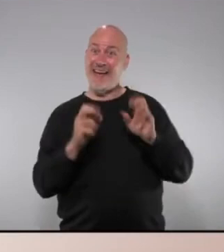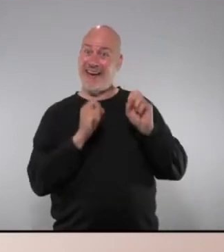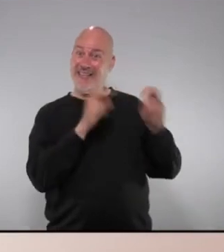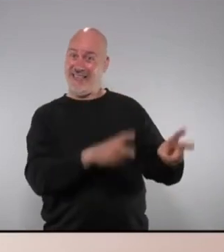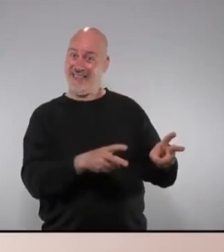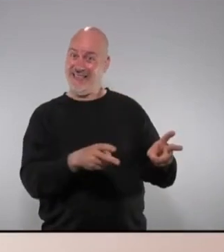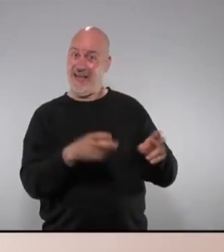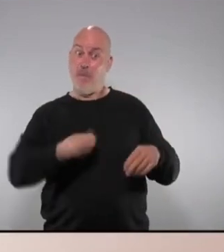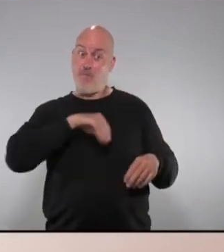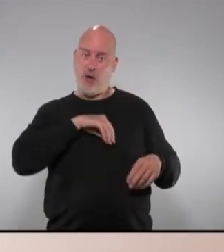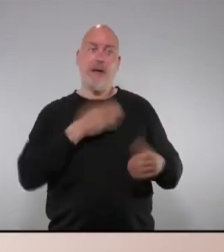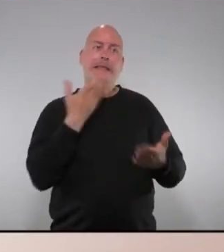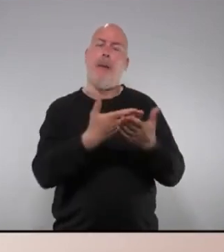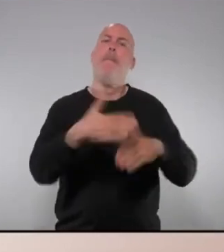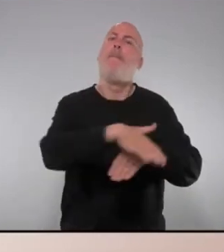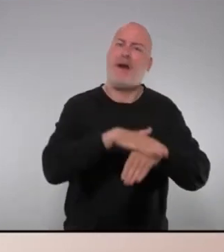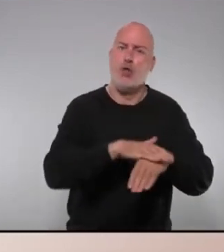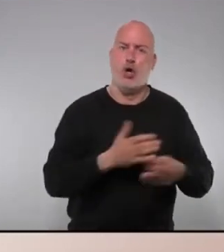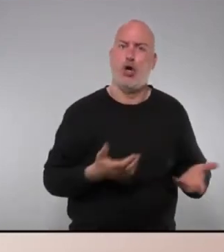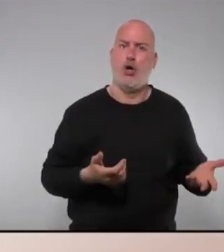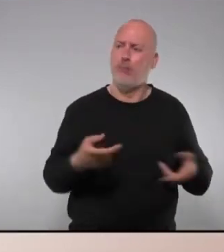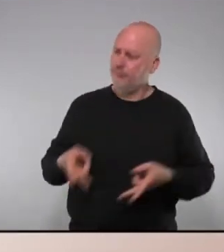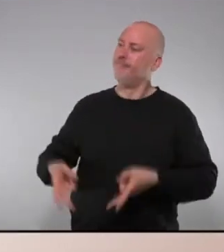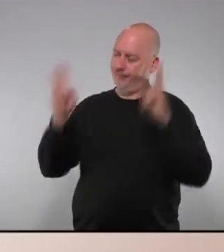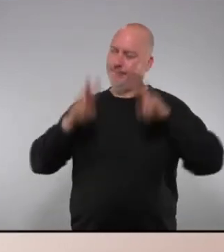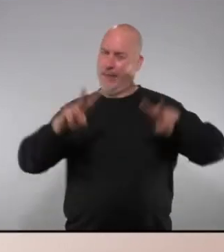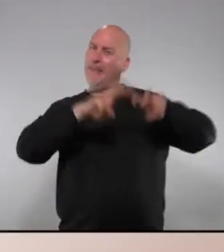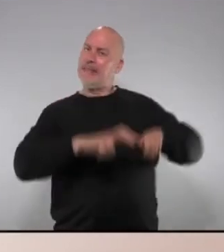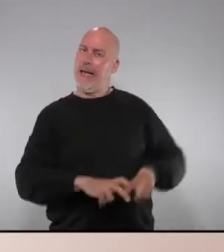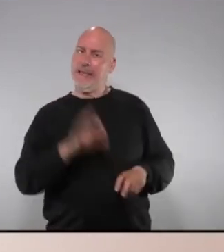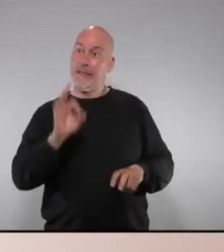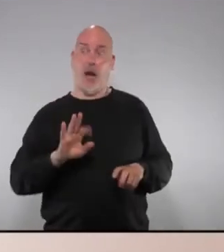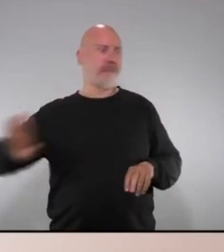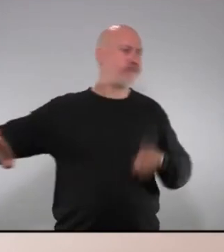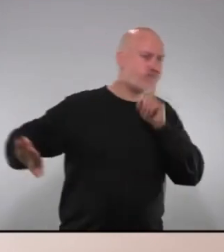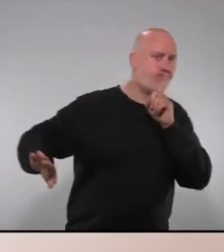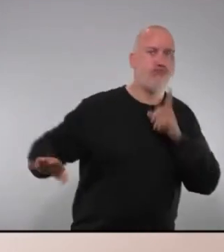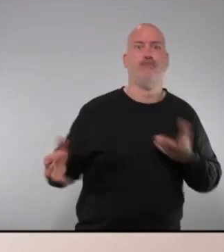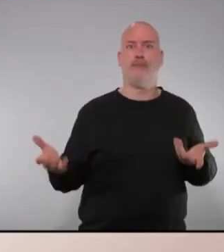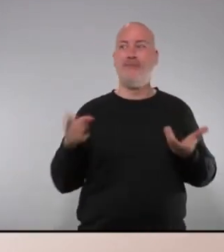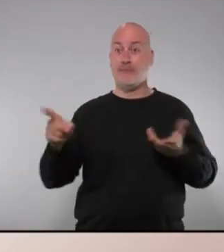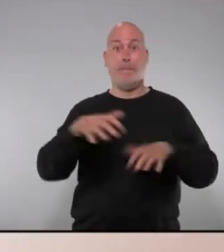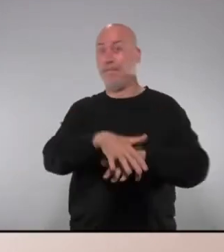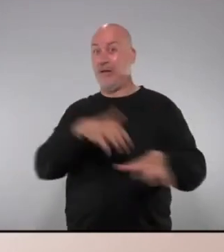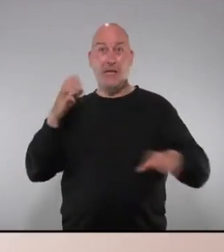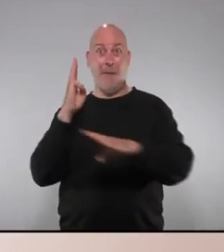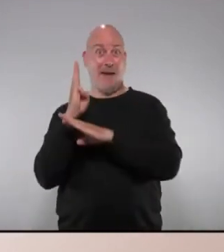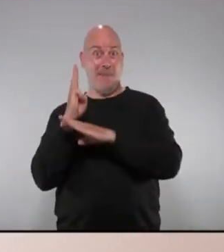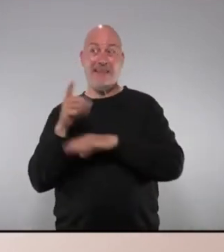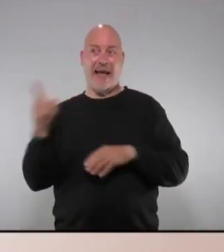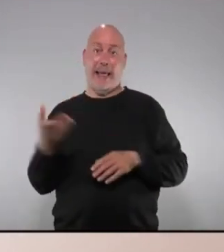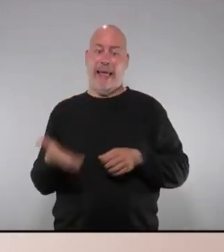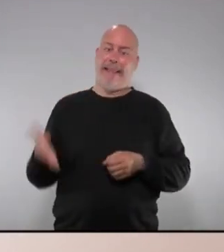perdó perdó i deixessin investigar com Déu mana si no abusessin de la seva majoria parlamentària per tapar vergonyes